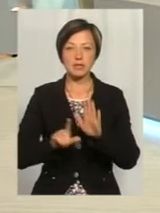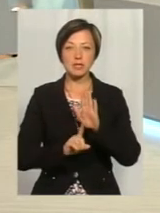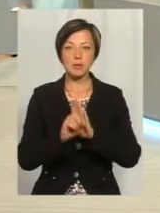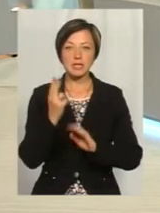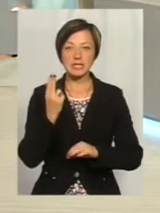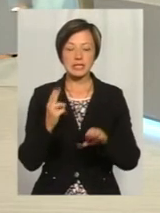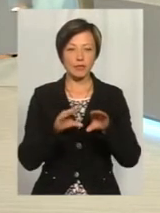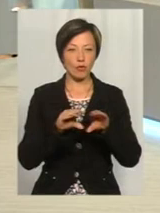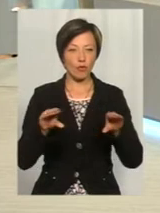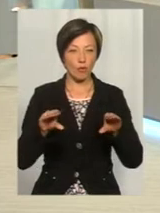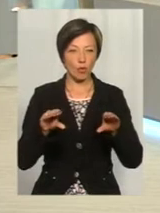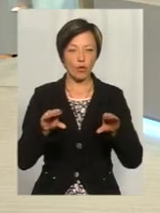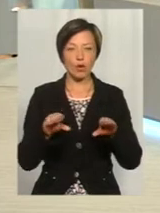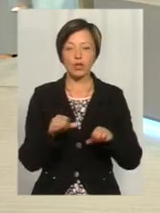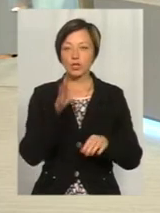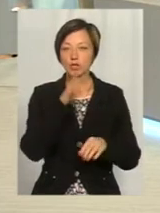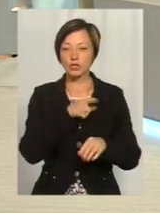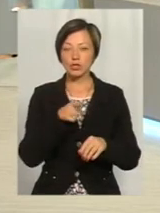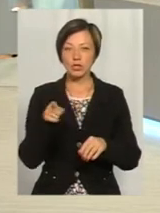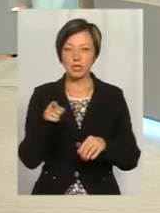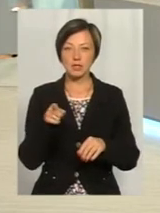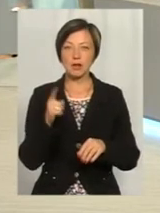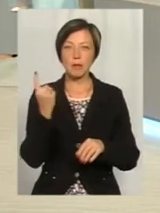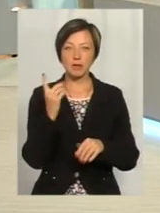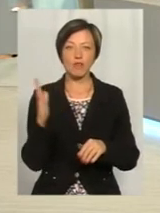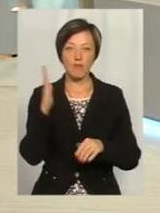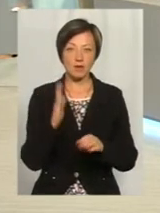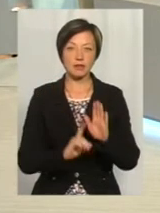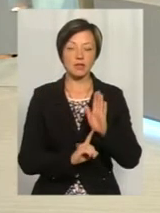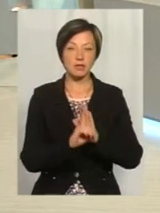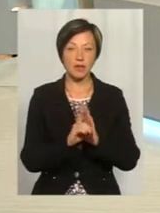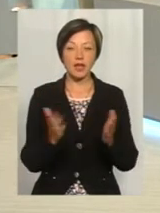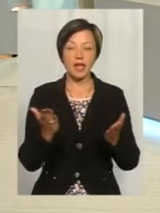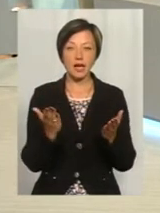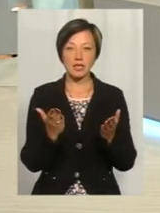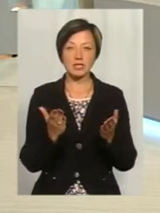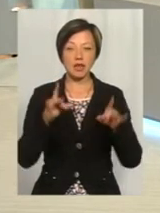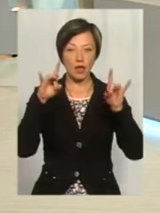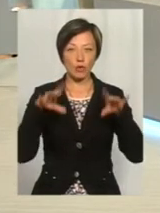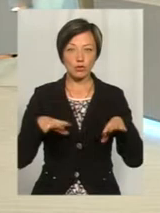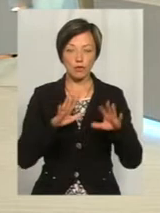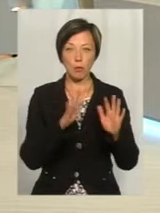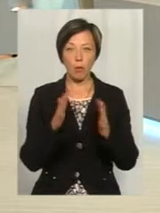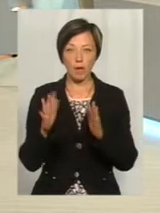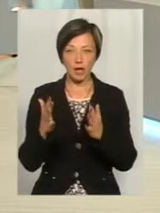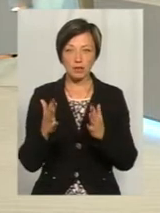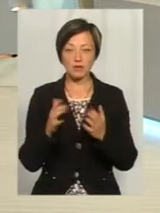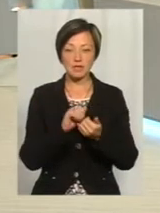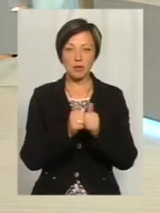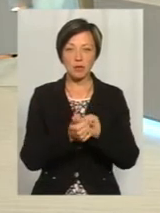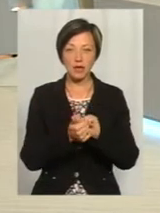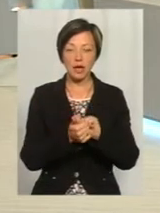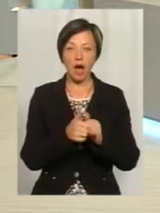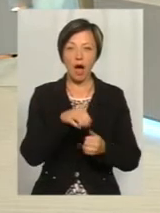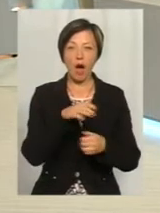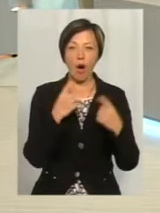цифрового. От час ще 1 вересня настав. Якісь неочікувані моменти у заміні аналогу